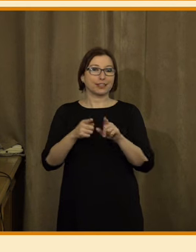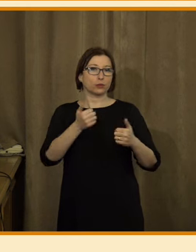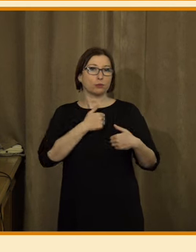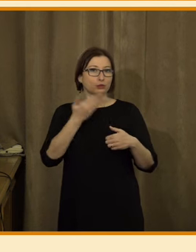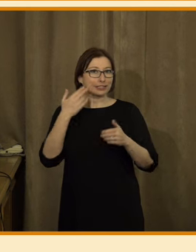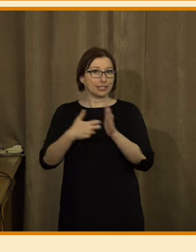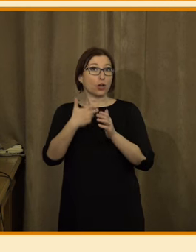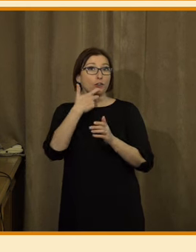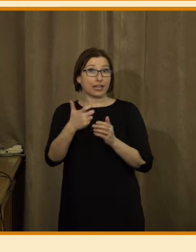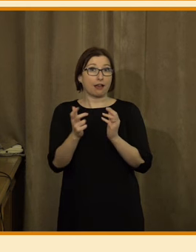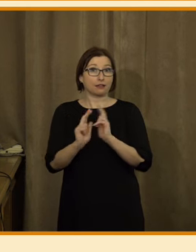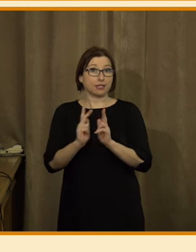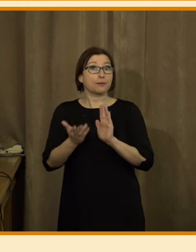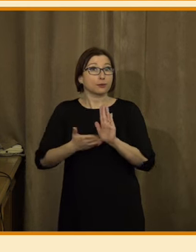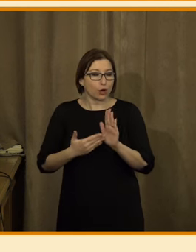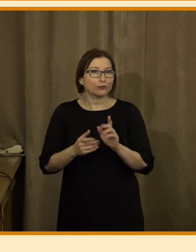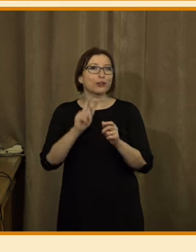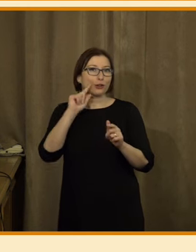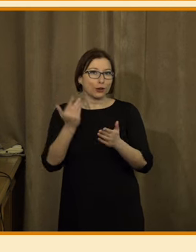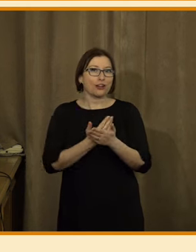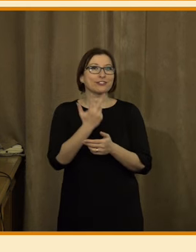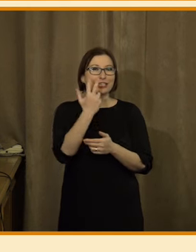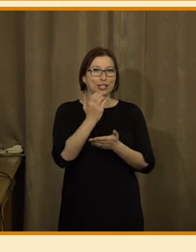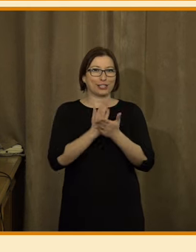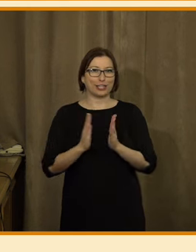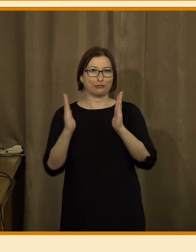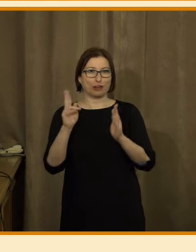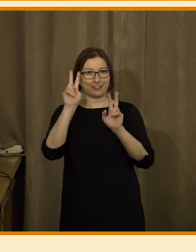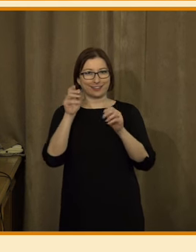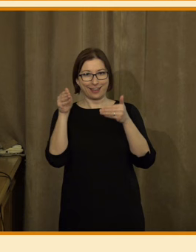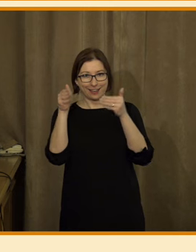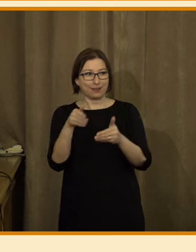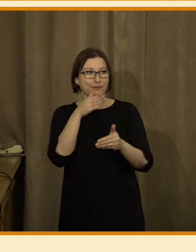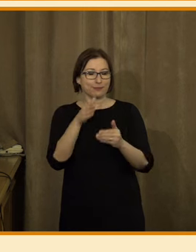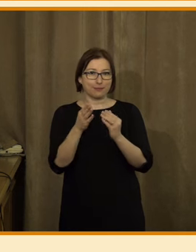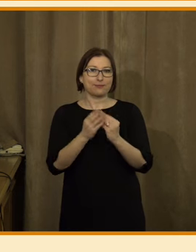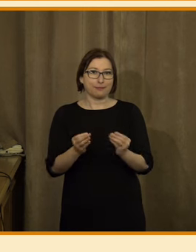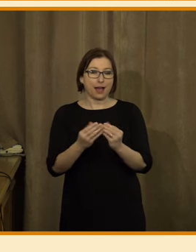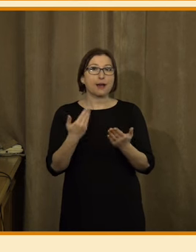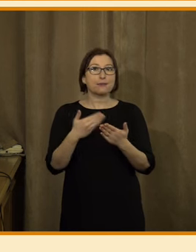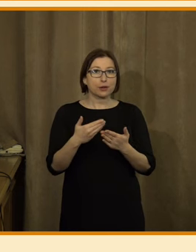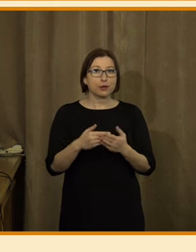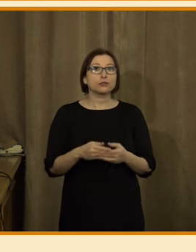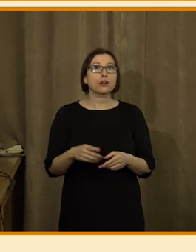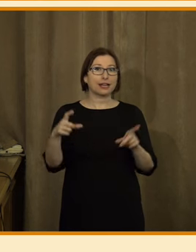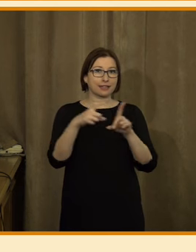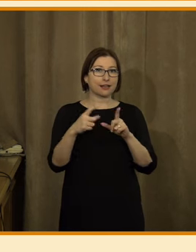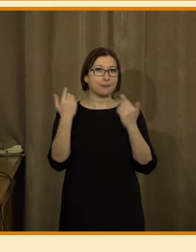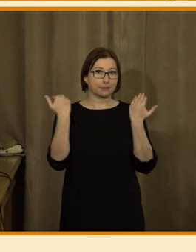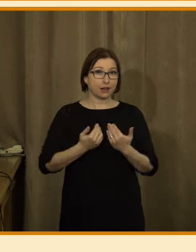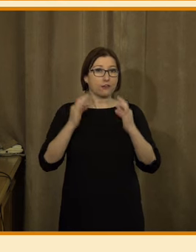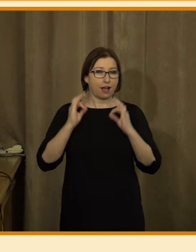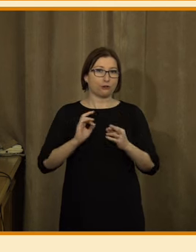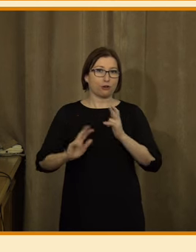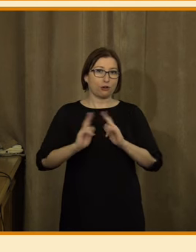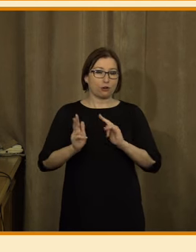českého znakového jazyka, se dozvíte mimochodem v tom posledním panelu. Takže paní Dana Prelová, která